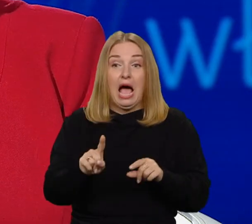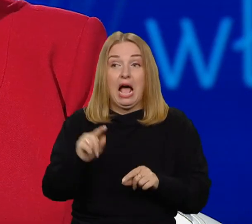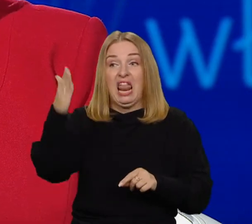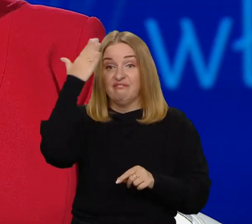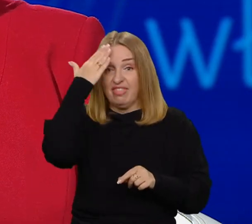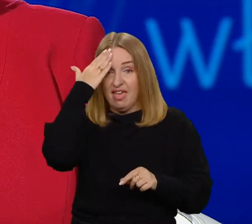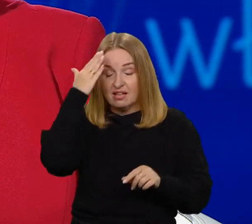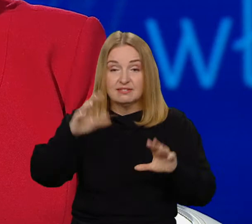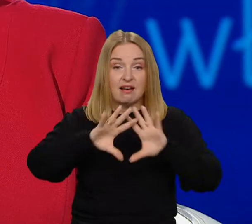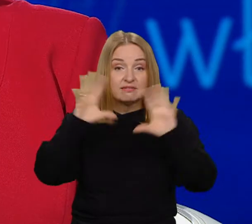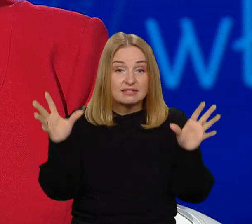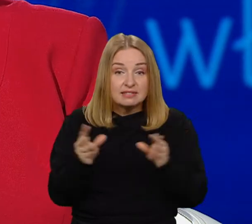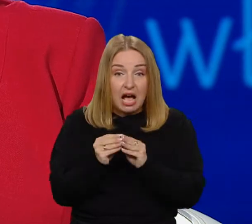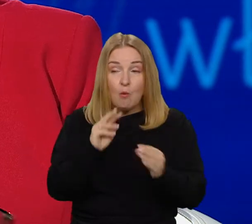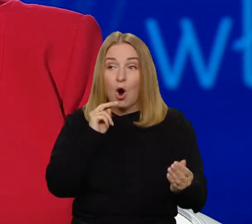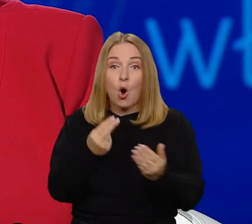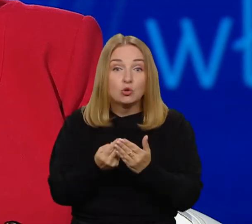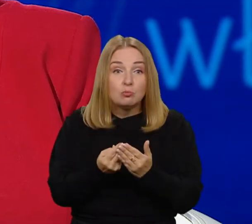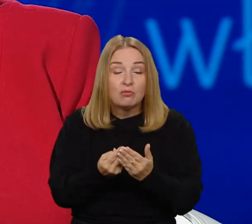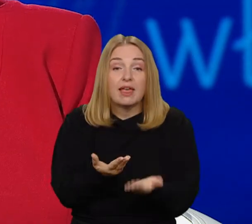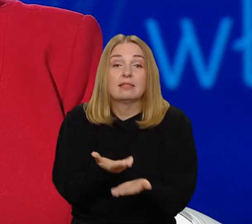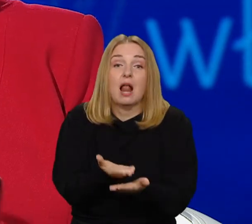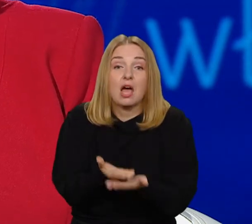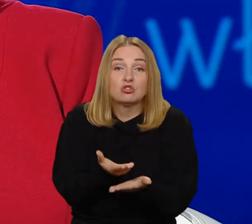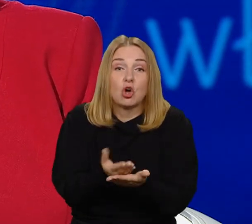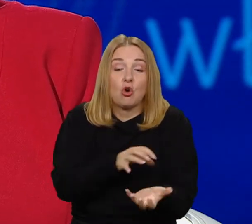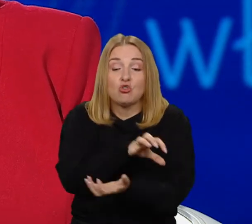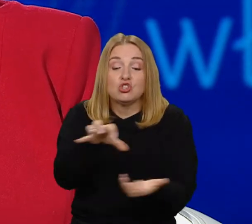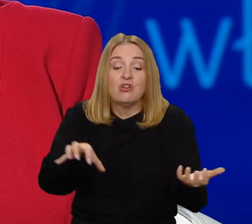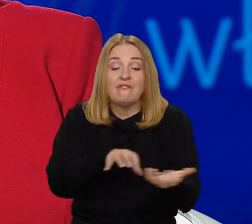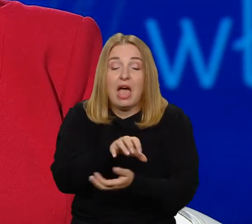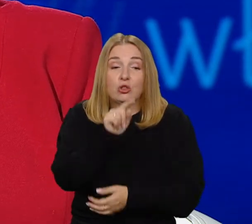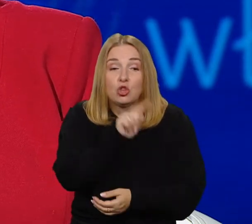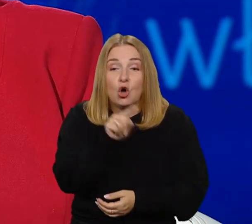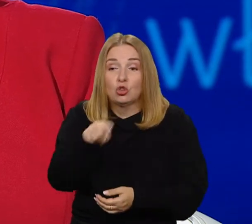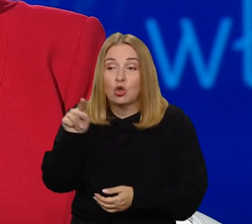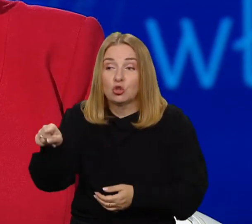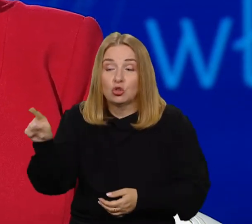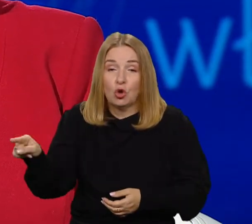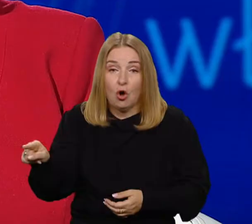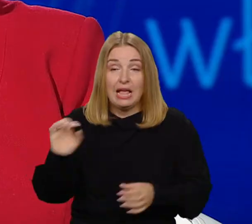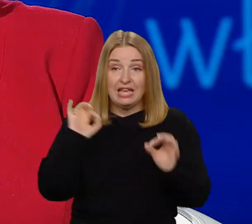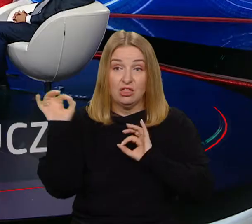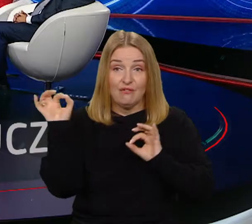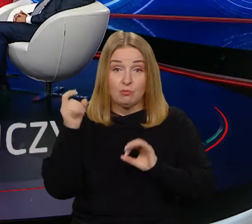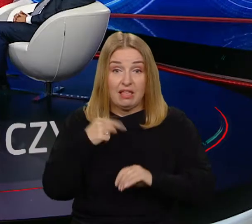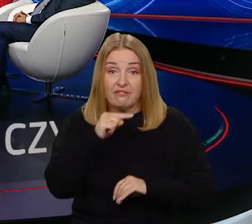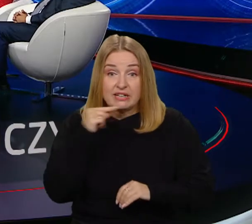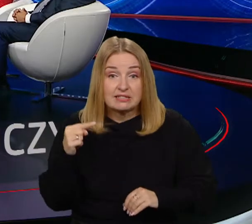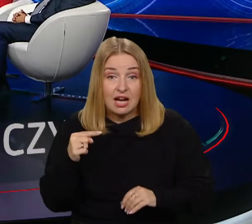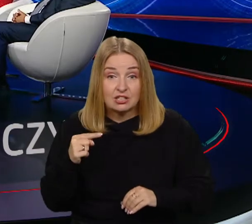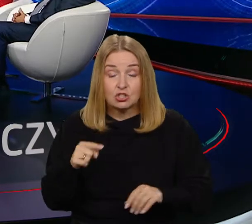odpowiada na pytanie dlaczego. Dlaczego świat jest taki, jaki pokazany jest w informacjach. Co więcej, wiedzy nie da się